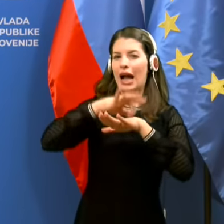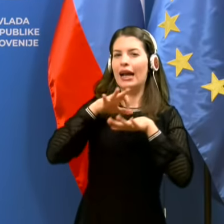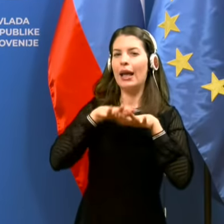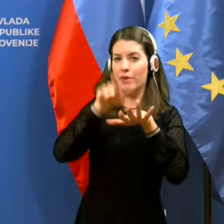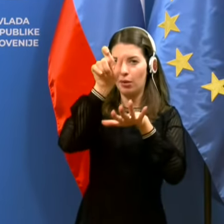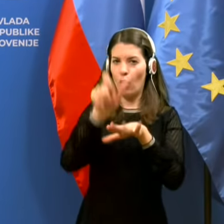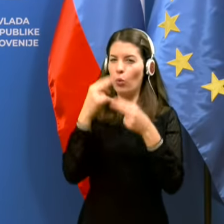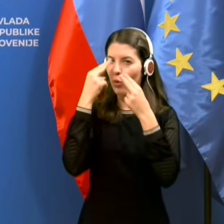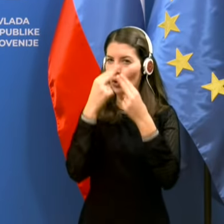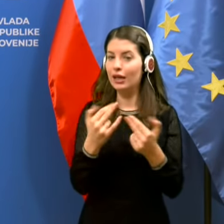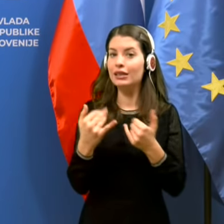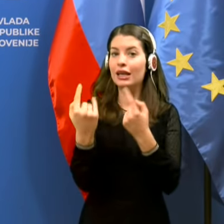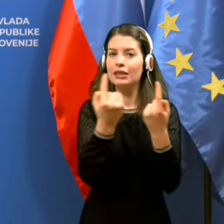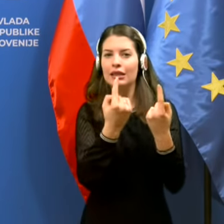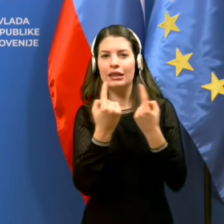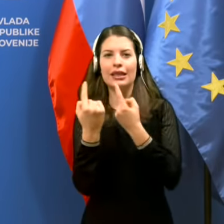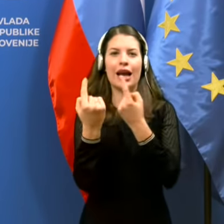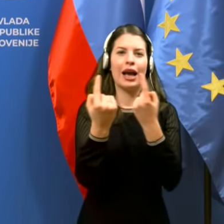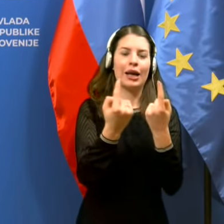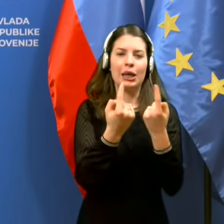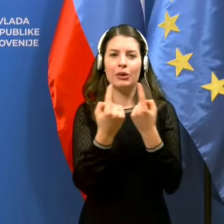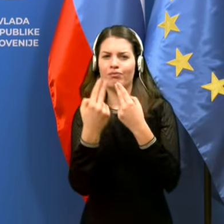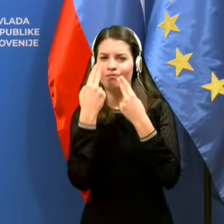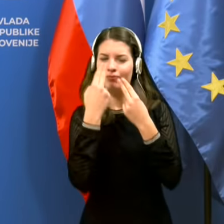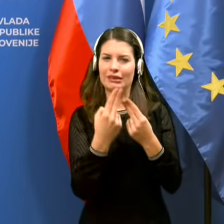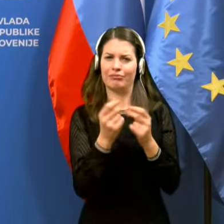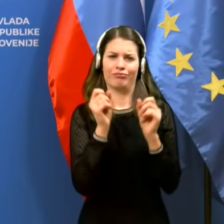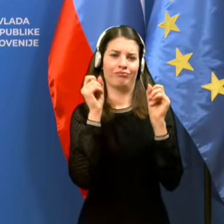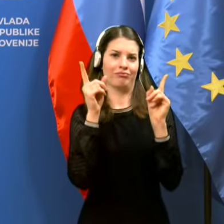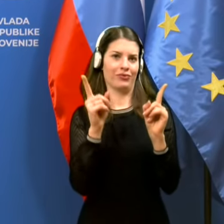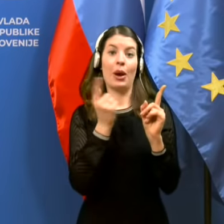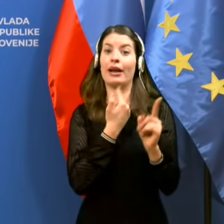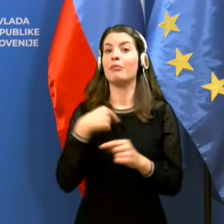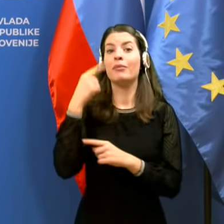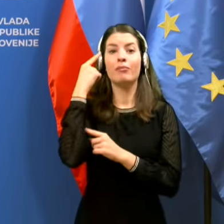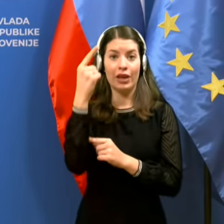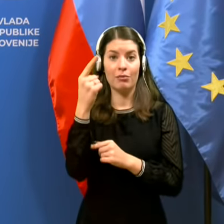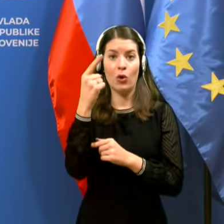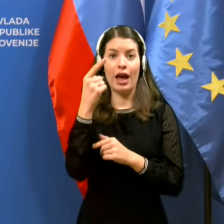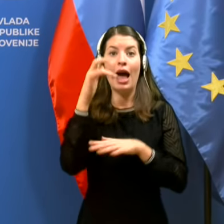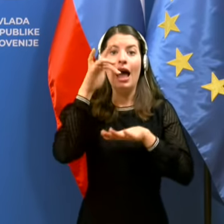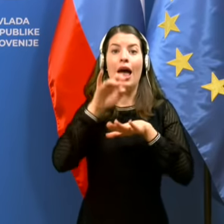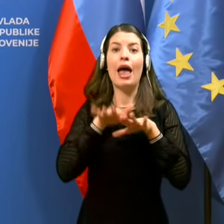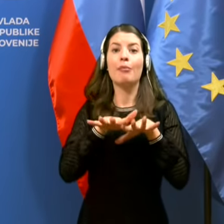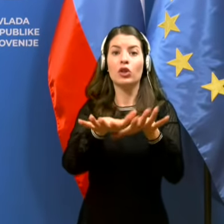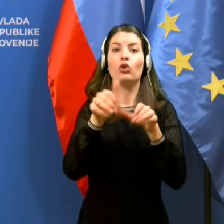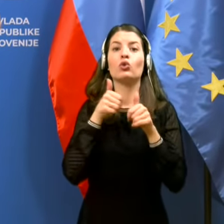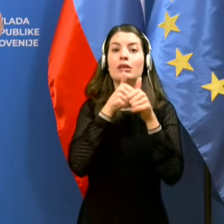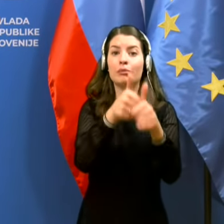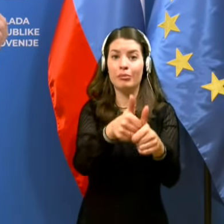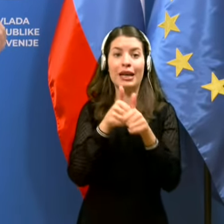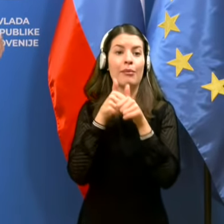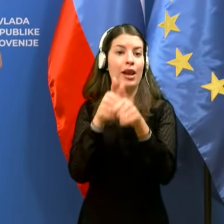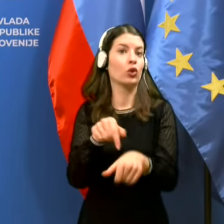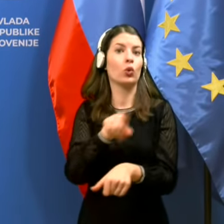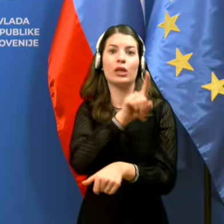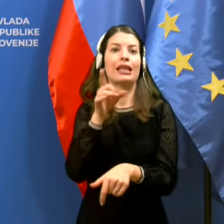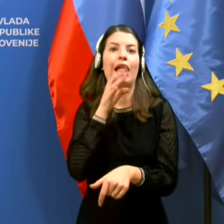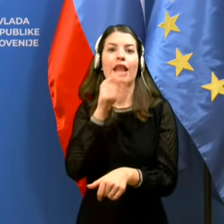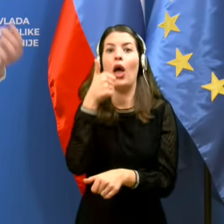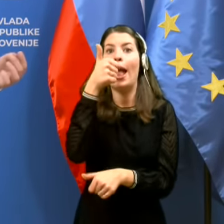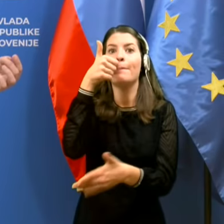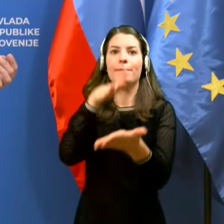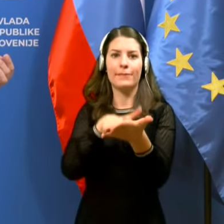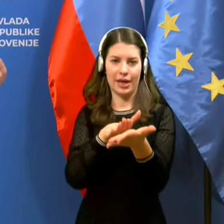gleda trenutno stanje, se mu zdi bizarno. Zato, ker mi bomo, da epidemiološko spremljanje in enalezljive bolezne ni tončno na en primir.